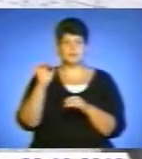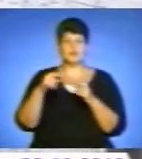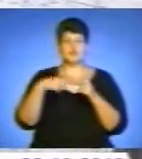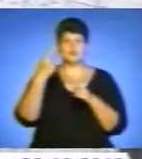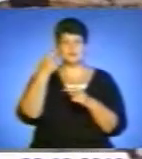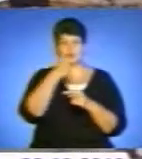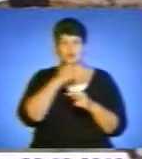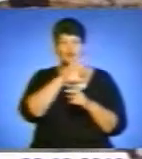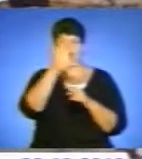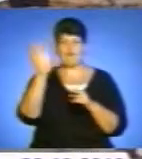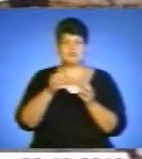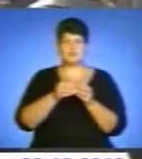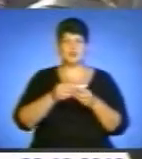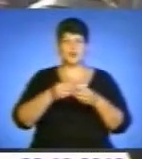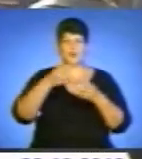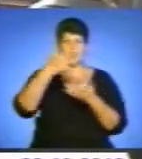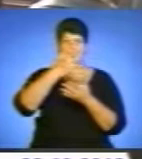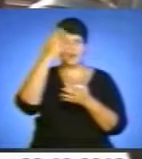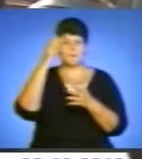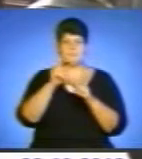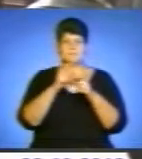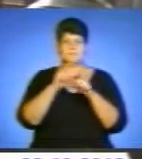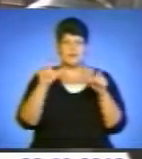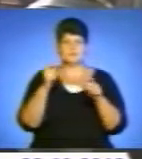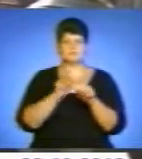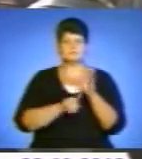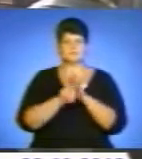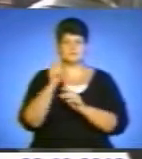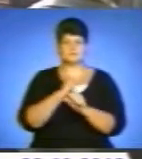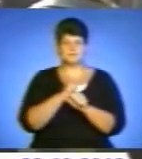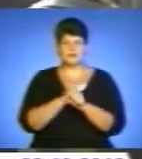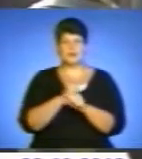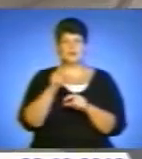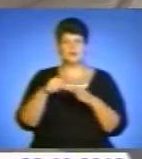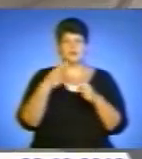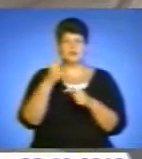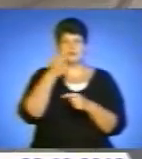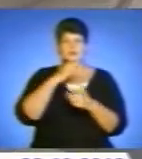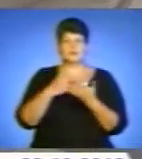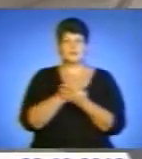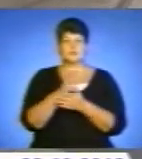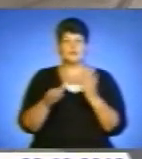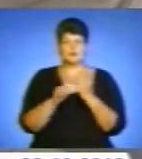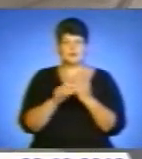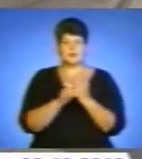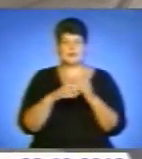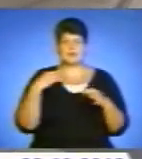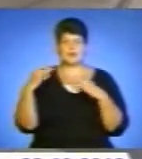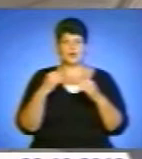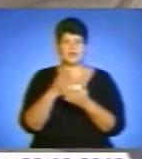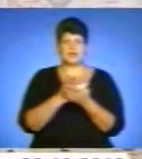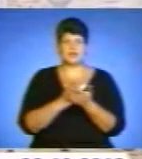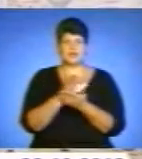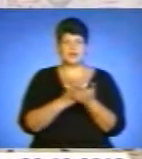заработає. Наступного року тут обіцяють надавати якісну медичну допомогу за напрямами нейрохірургії, онкогематології,